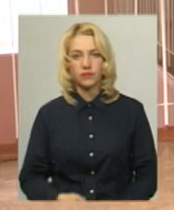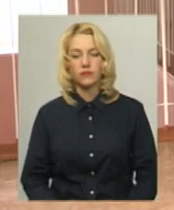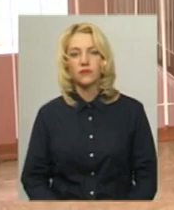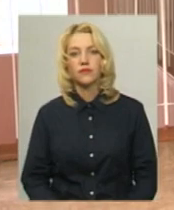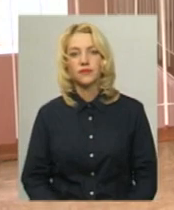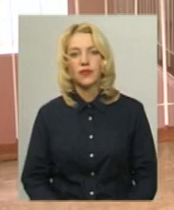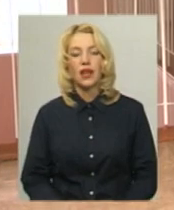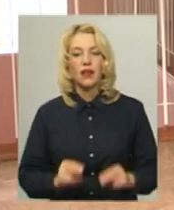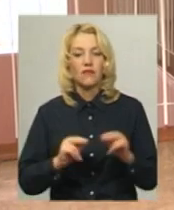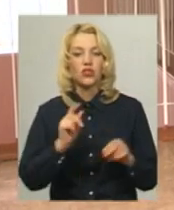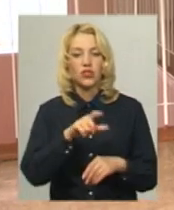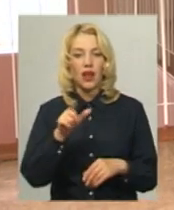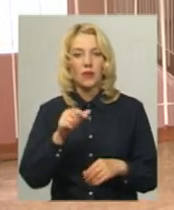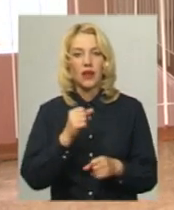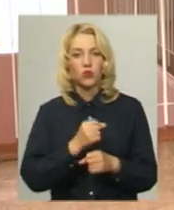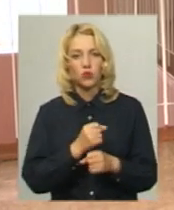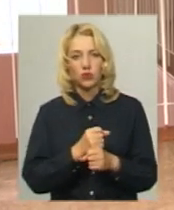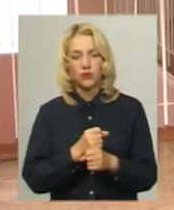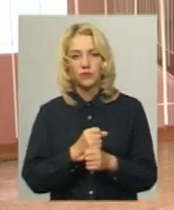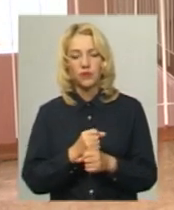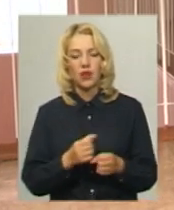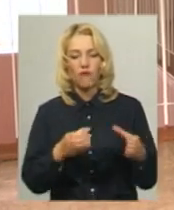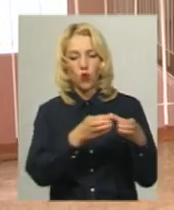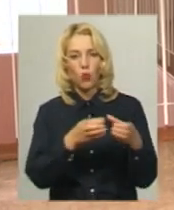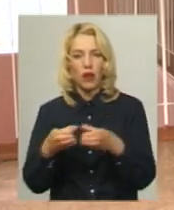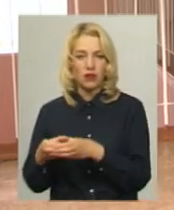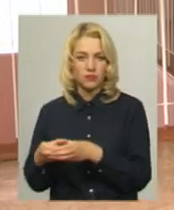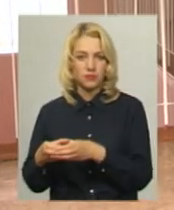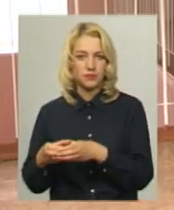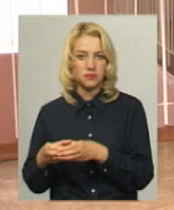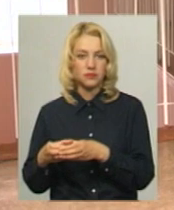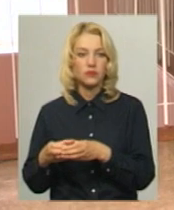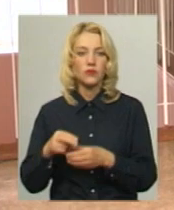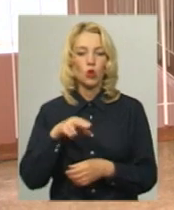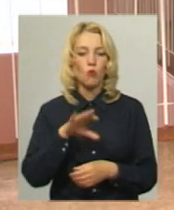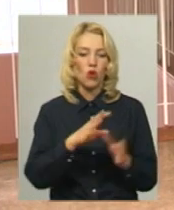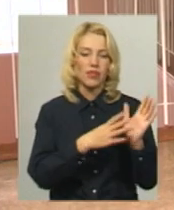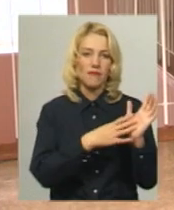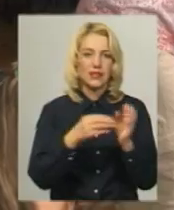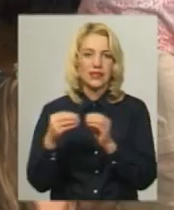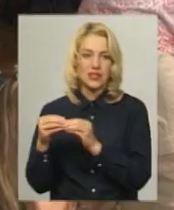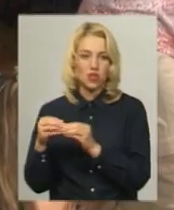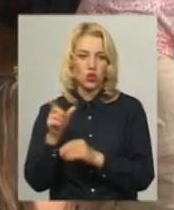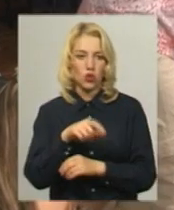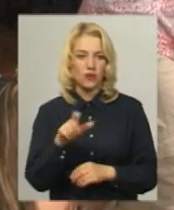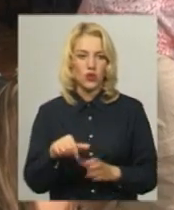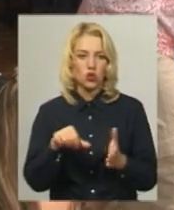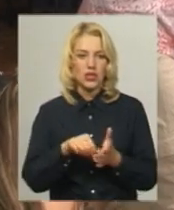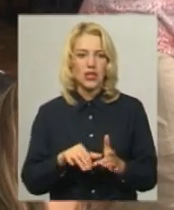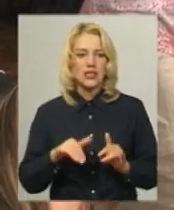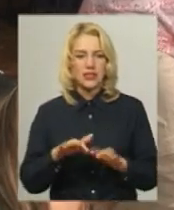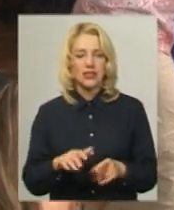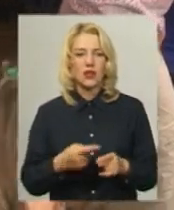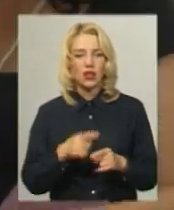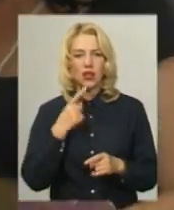Вчителі працюють в групах по 9-10 чоловік. Учасниця заходу Володя